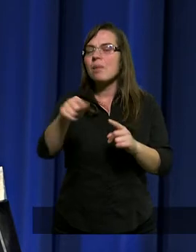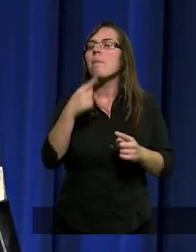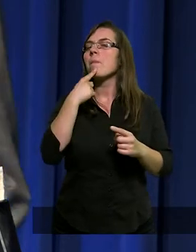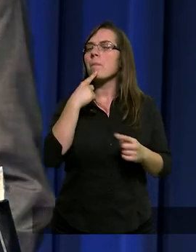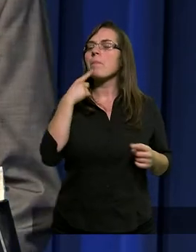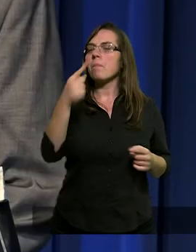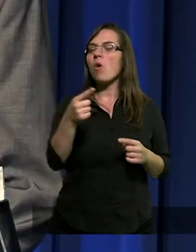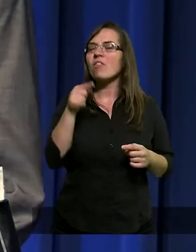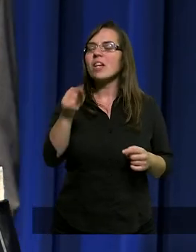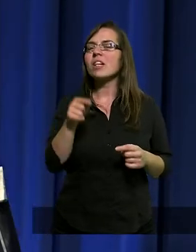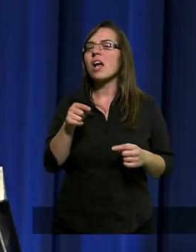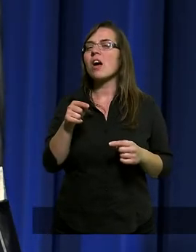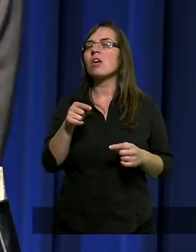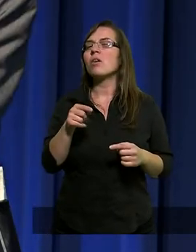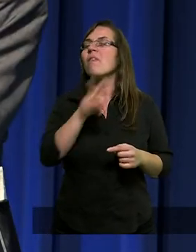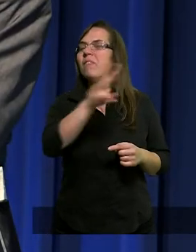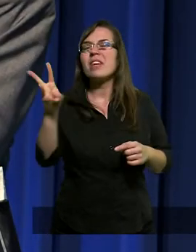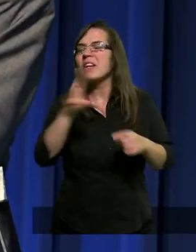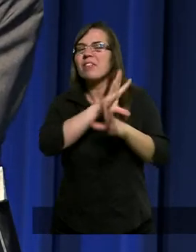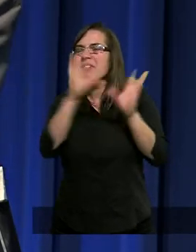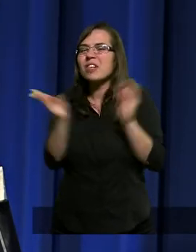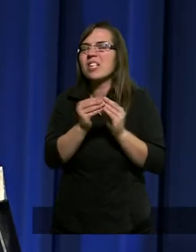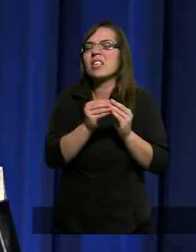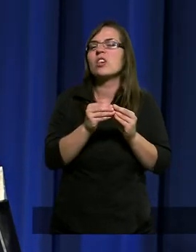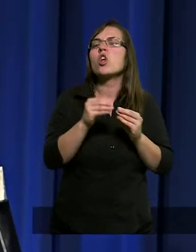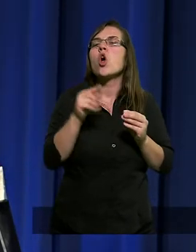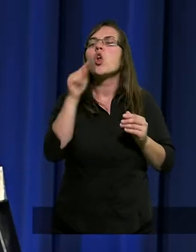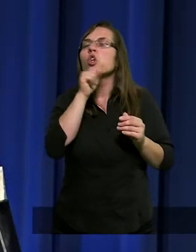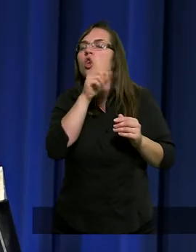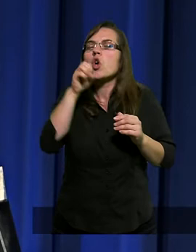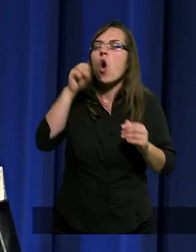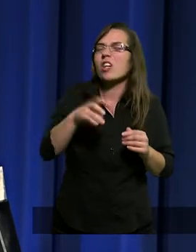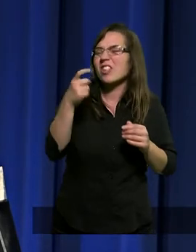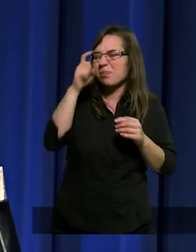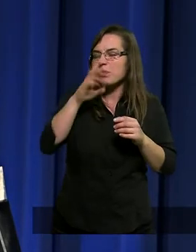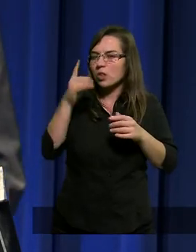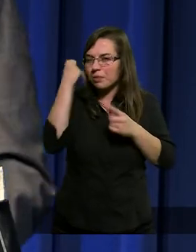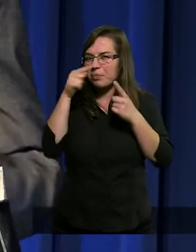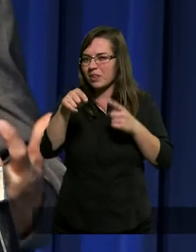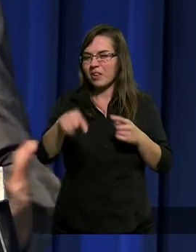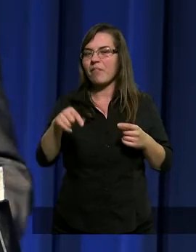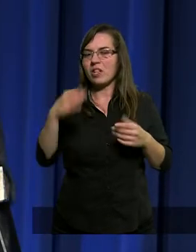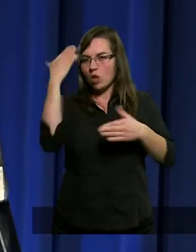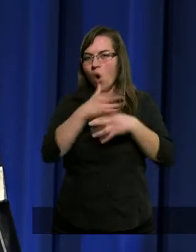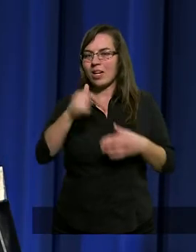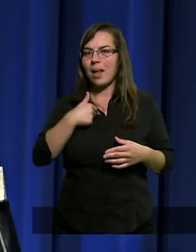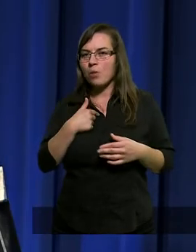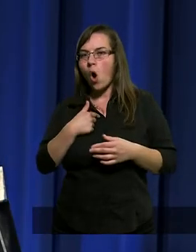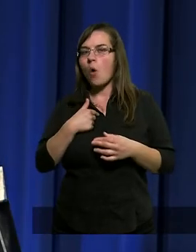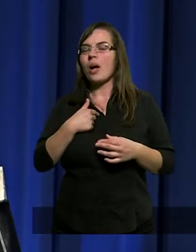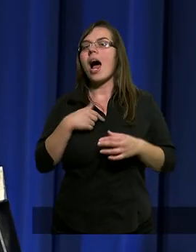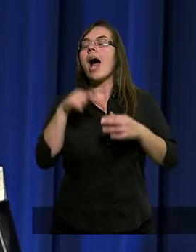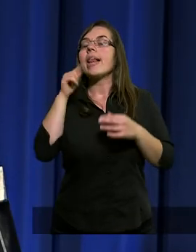powiedział, że wy wszyscy zgorszycie się tej nocy ze mnie.